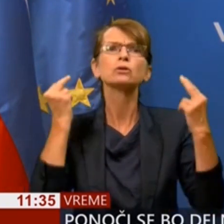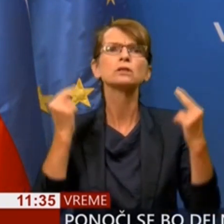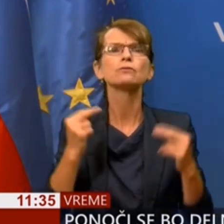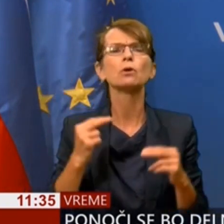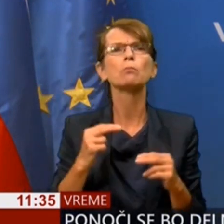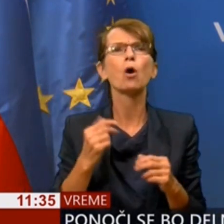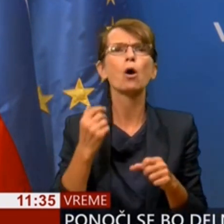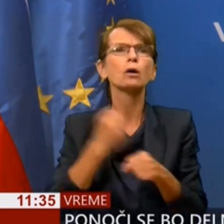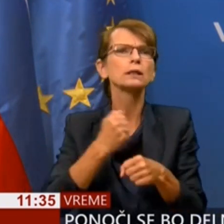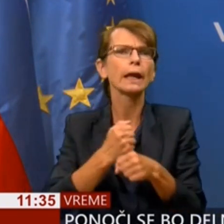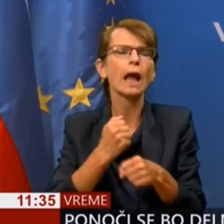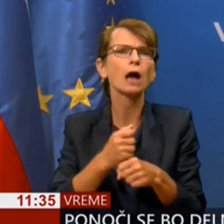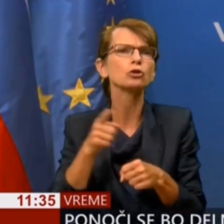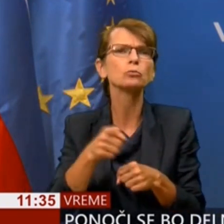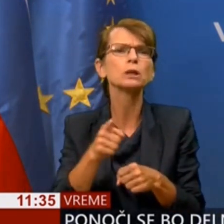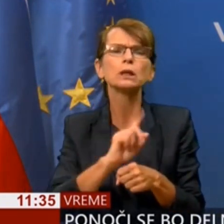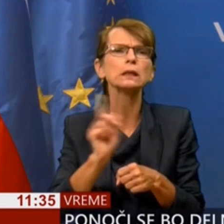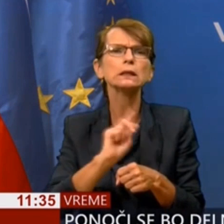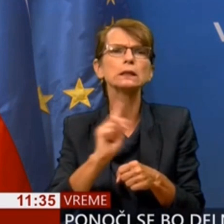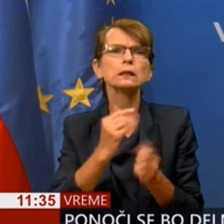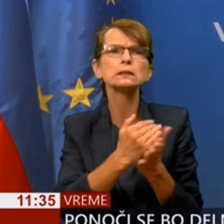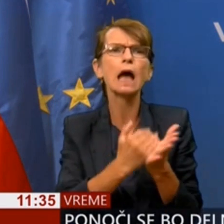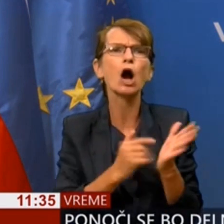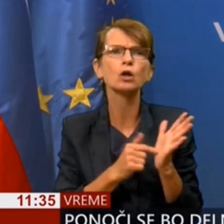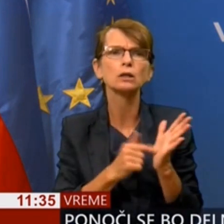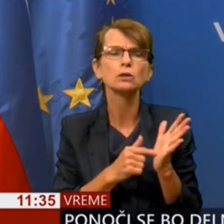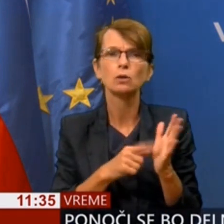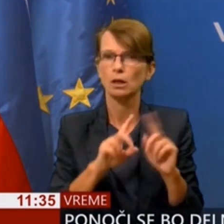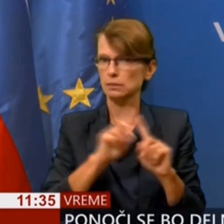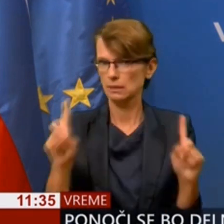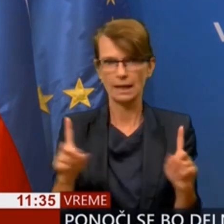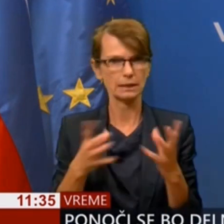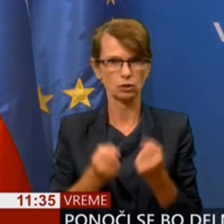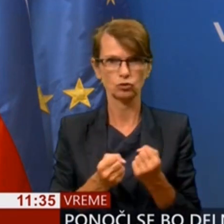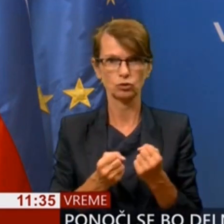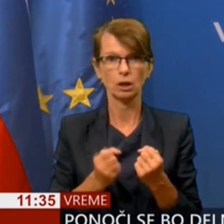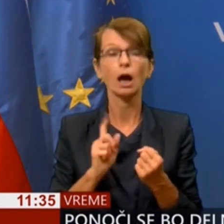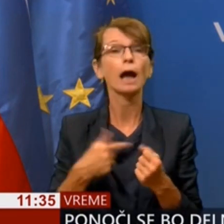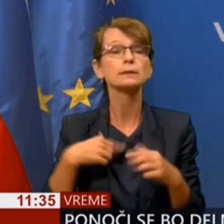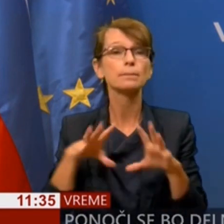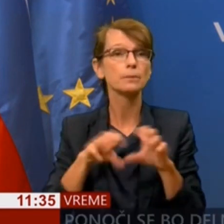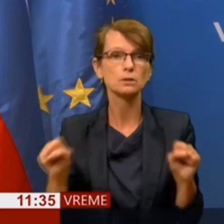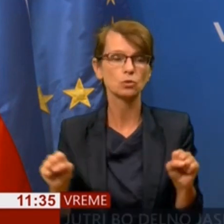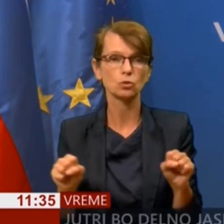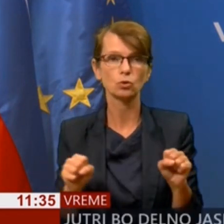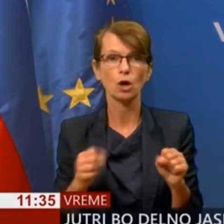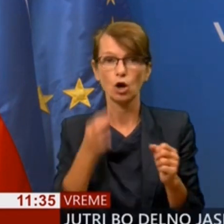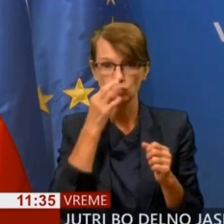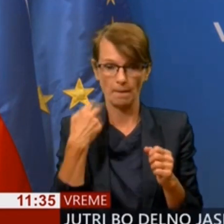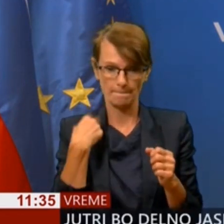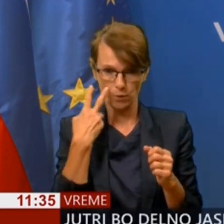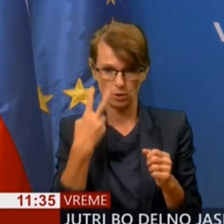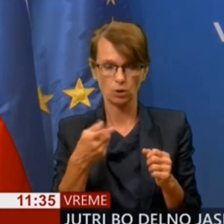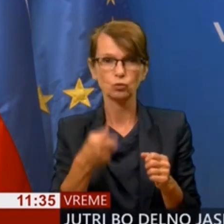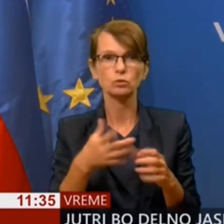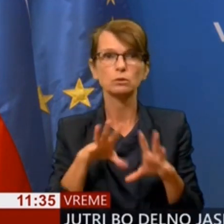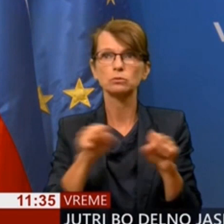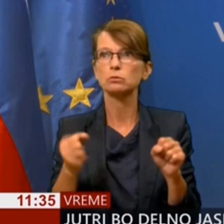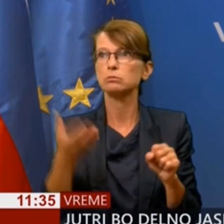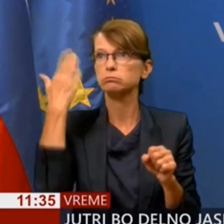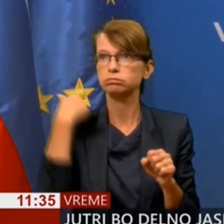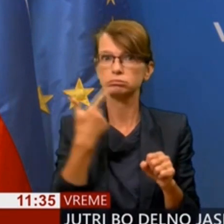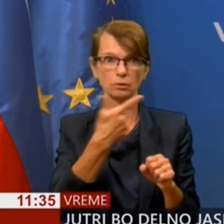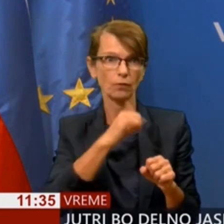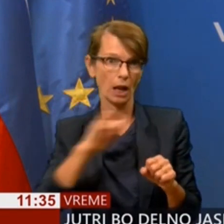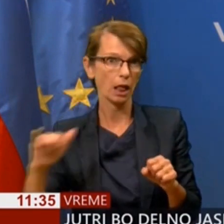nezakonitemu, to nikakor ne drži. Vse, kar sem storil in če pogledate, bi rekel, mislim, da sem to storil že dve leti